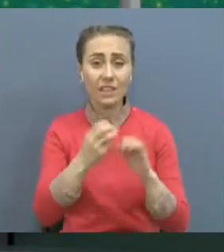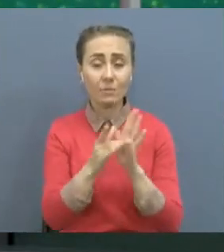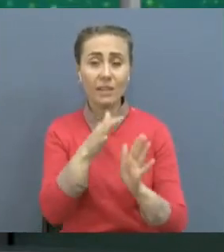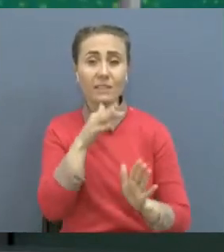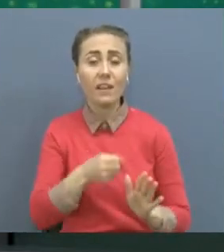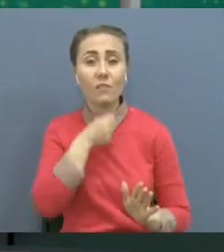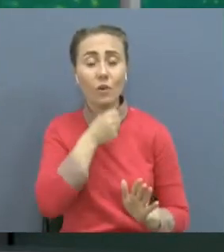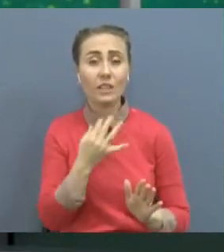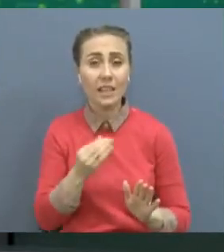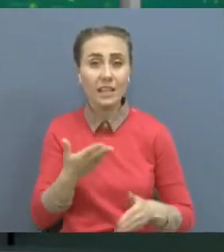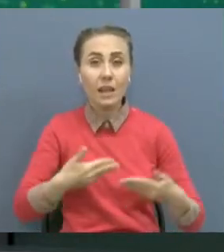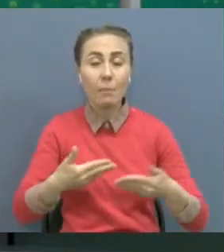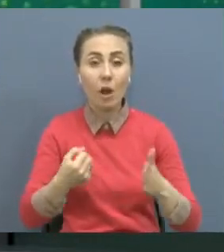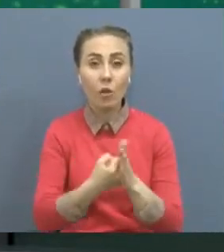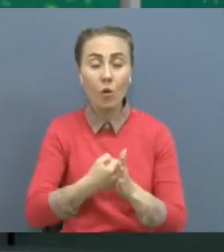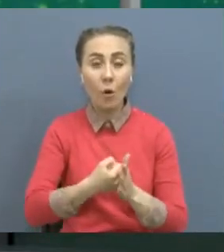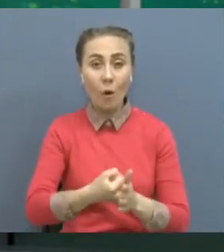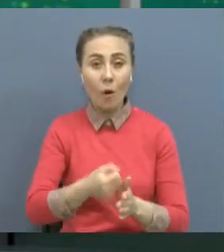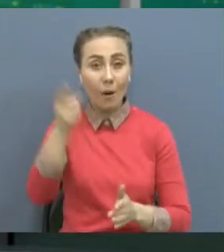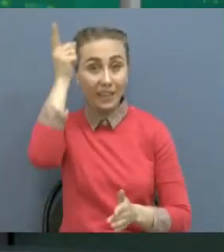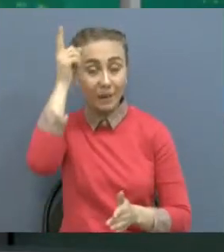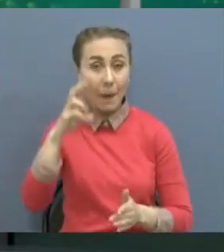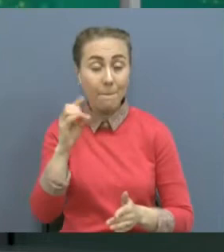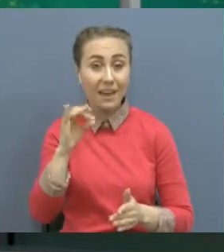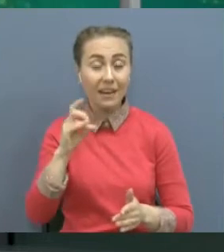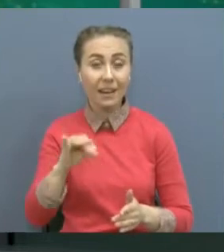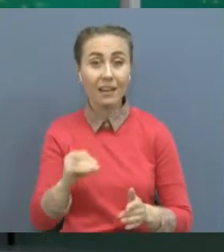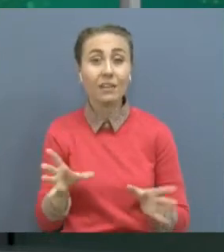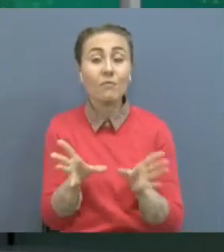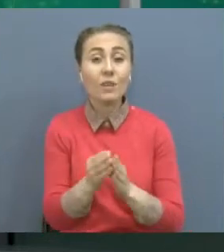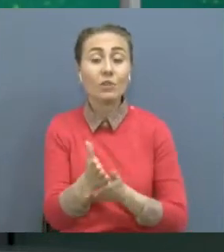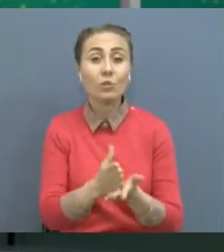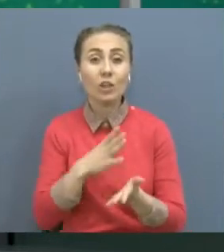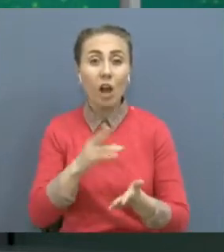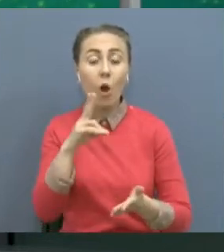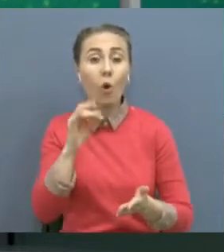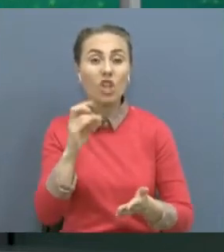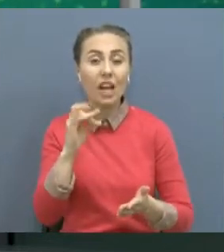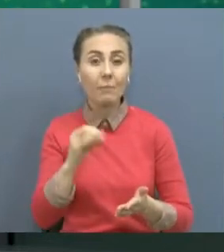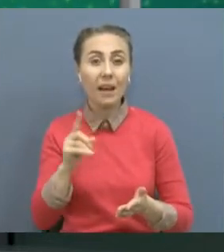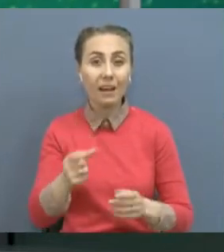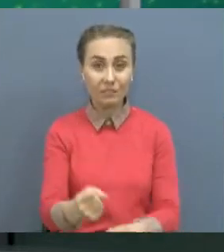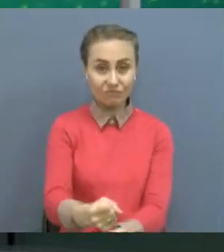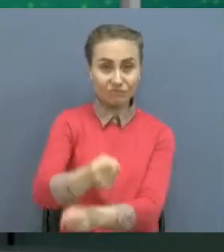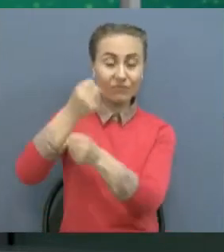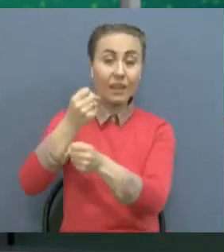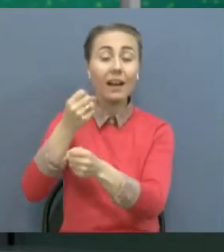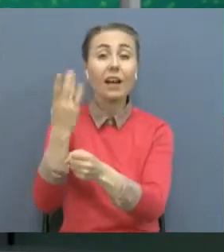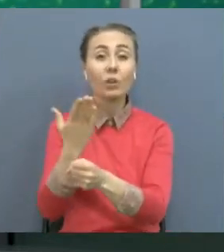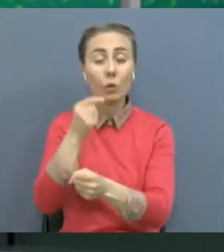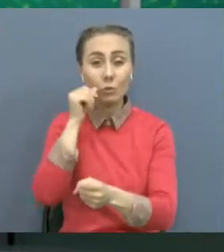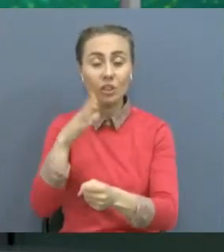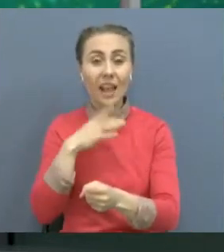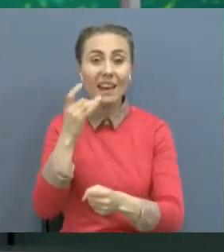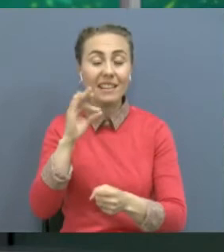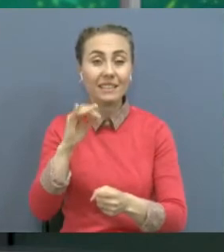Берлинге дейін барған. Рақымжан Кошқарбаевпен бір полкте болып батыр рейхсақа туытық кенде жанында болған. Майдангер